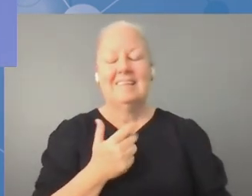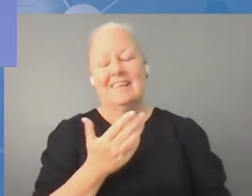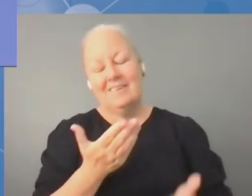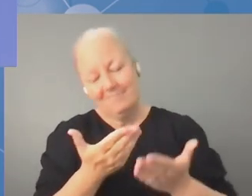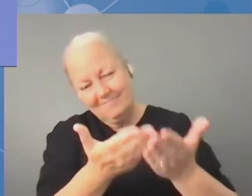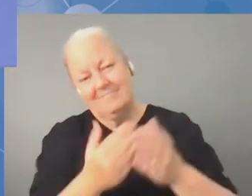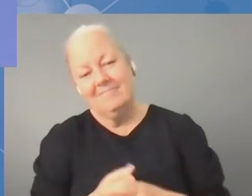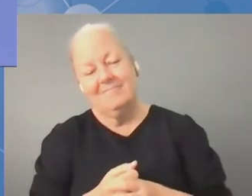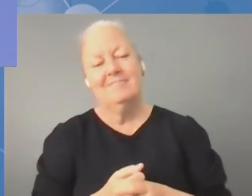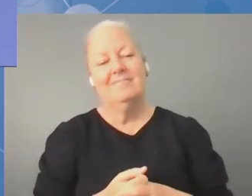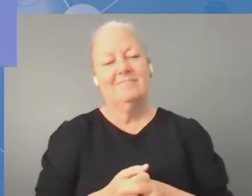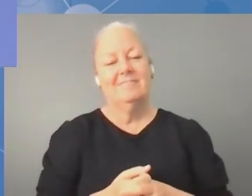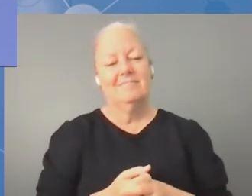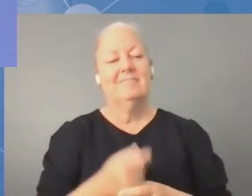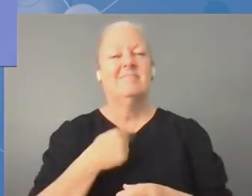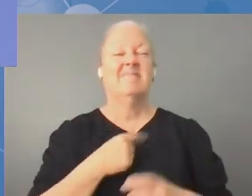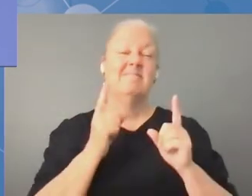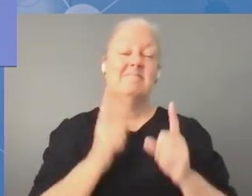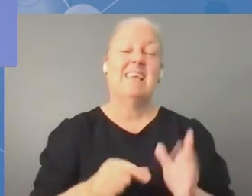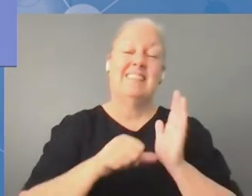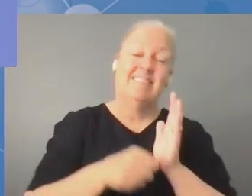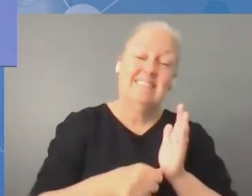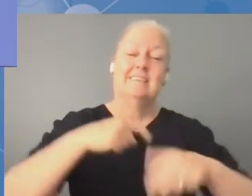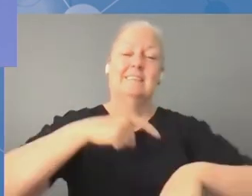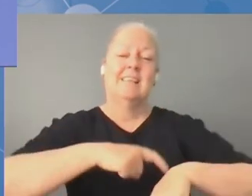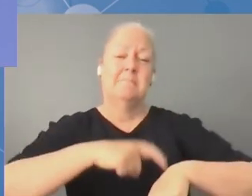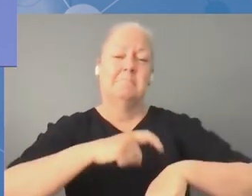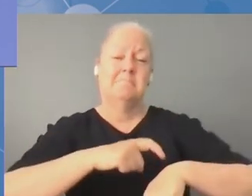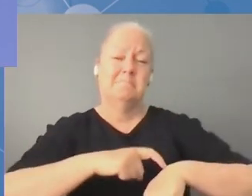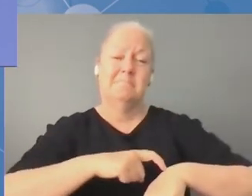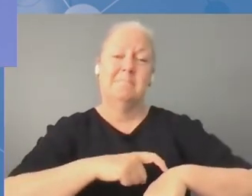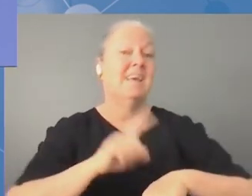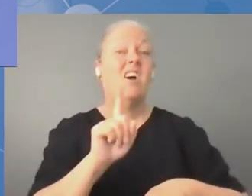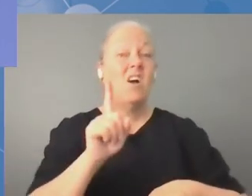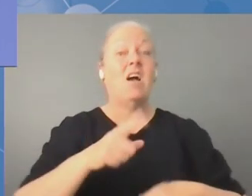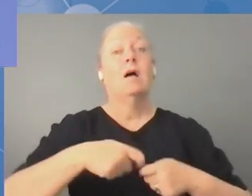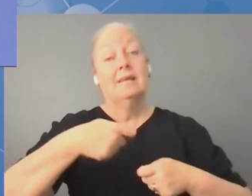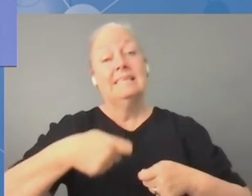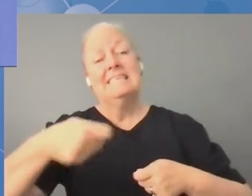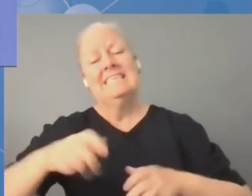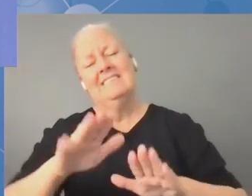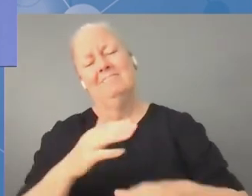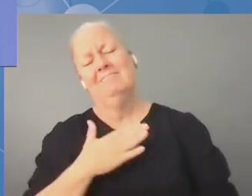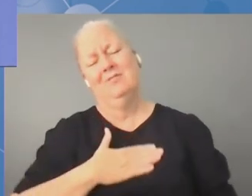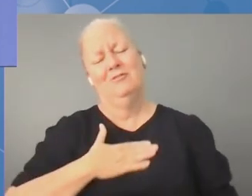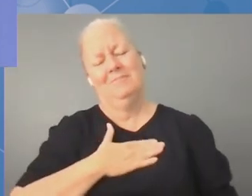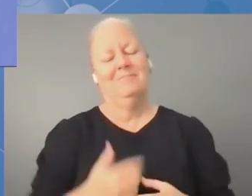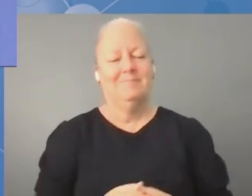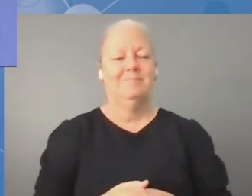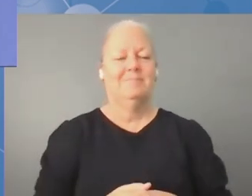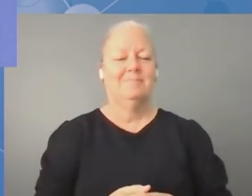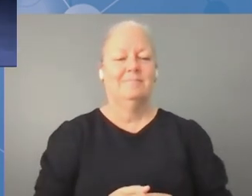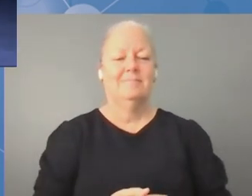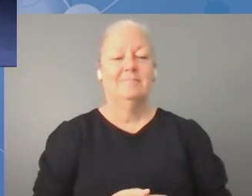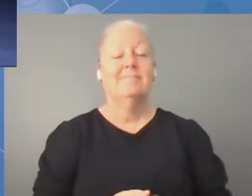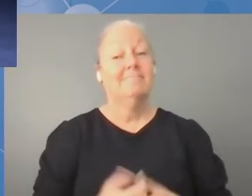zgłosiły oczywiście mają możliwość zabrania głosu. Muszę być surowe, bo jeżeli nie będę surowy, no to będziemy tutaj rozmawiać do jutra. Bardzo przepraszam. Dziękuję